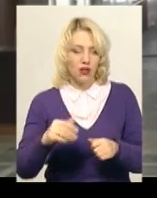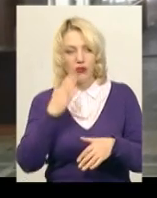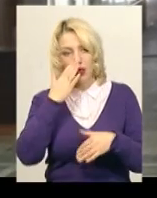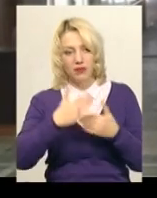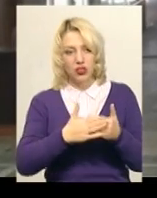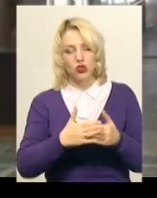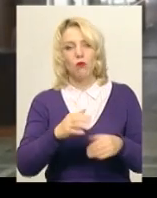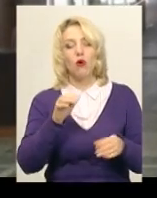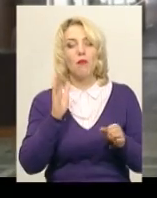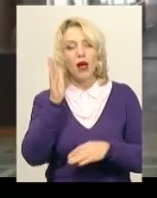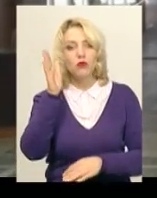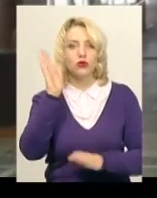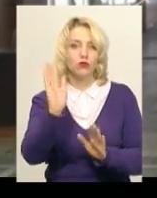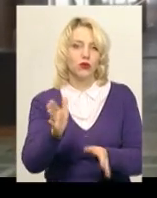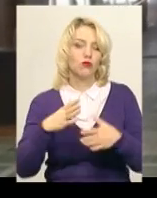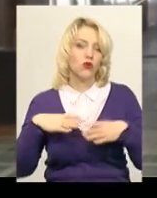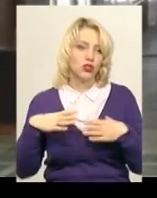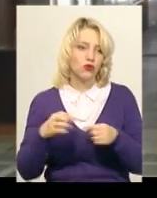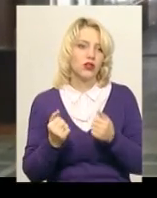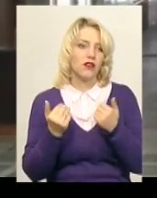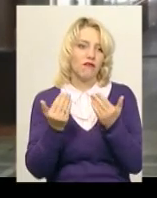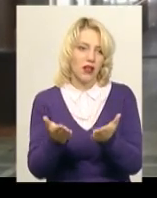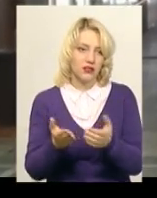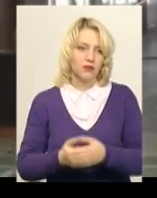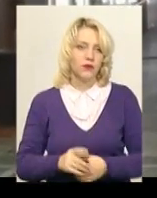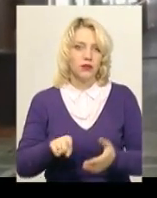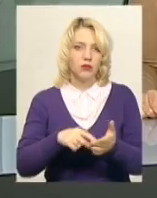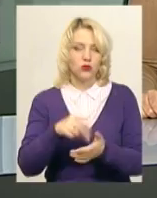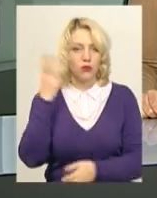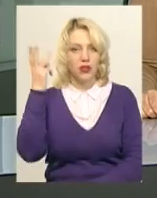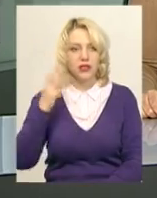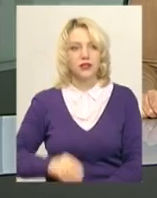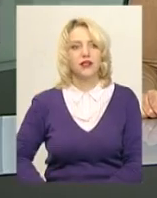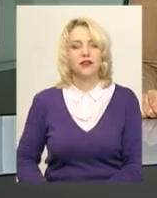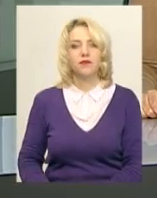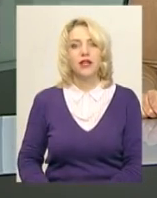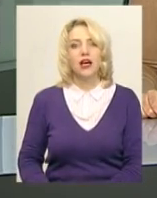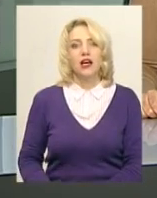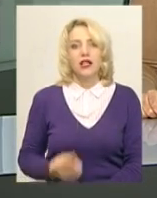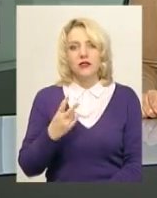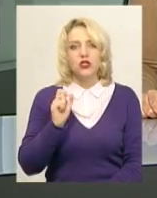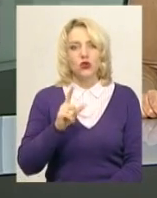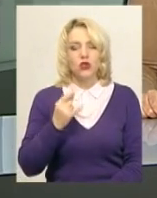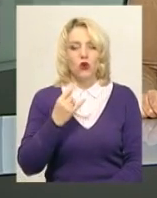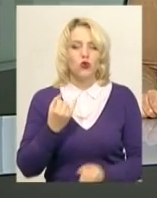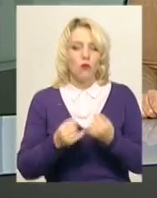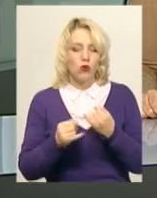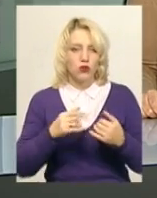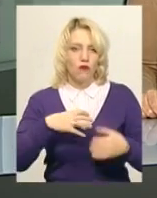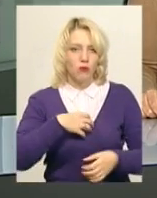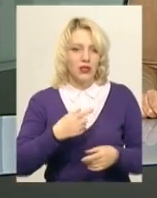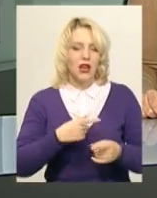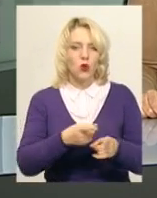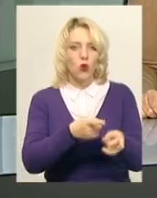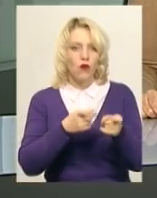майбутньому буде очікувати і наш улюблений Хмельницький. Дві золоті та одну бронзову медаль з колівої